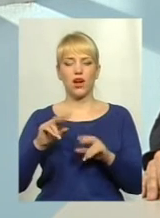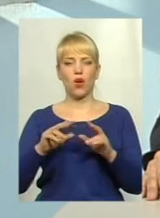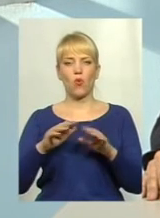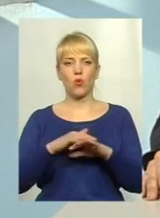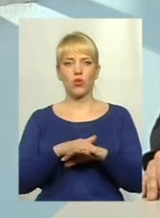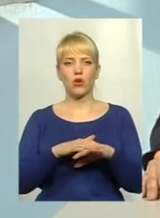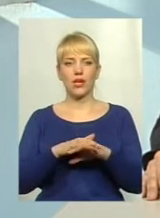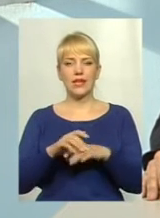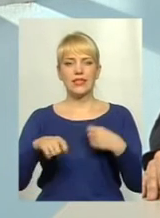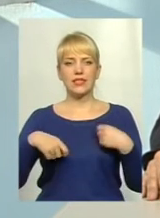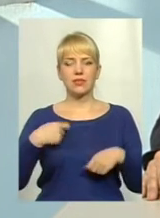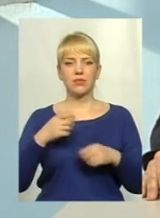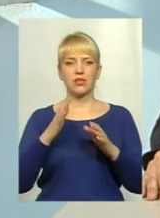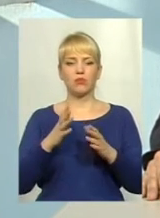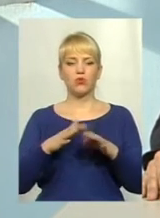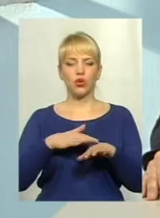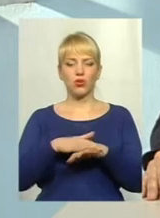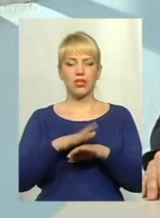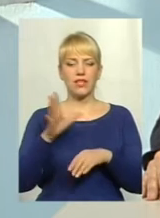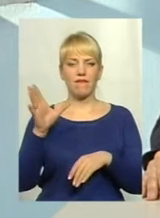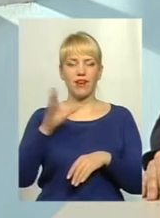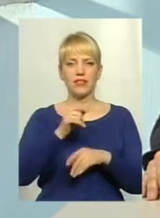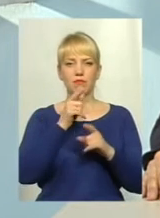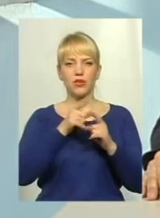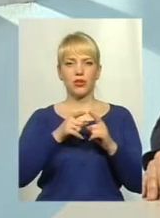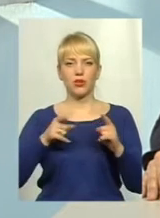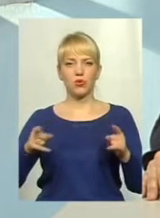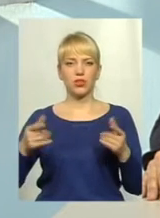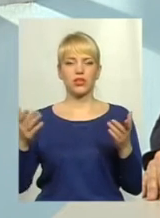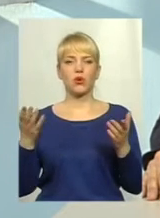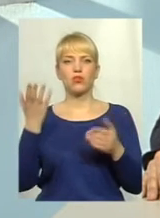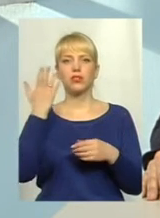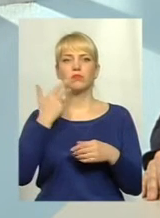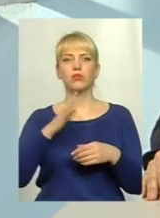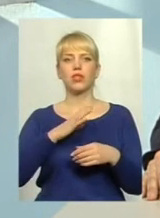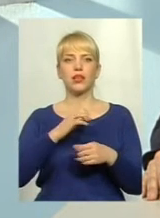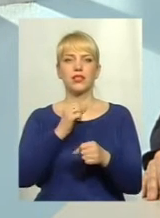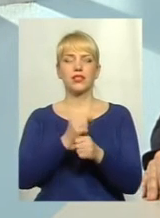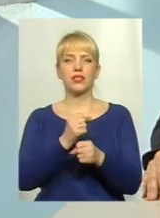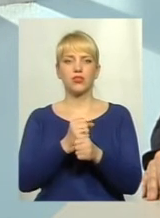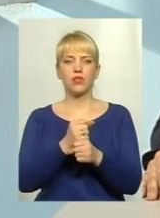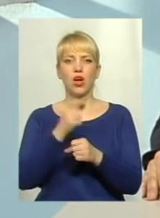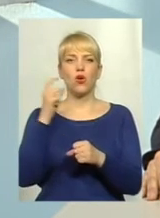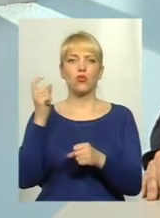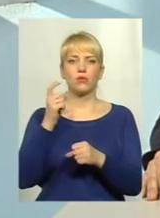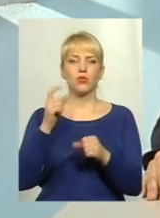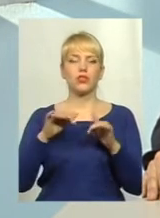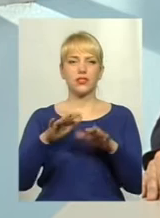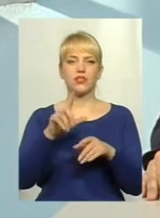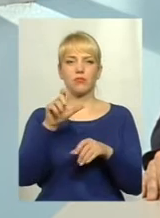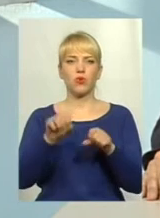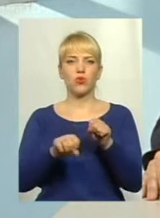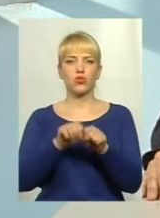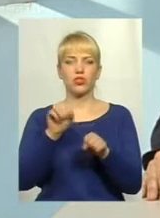він вже буде розрахований за весь період, коли здійснилася господарська діяльність із порушенням законодавства. Тобто ми